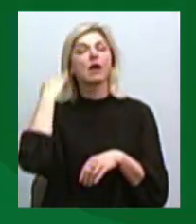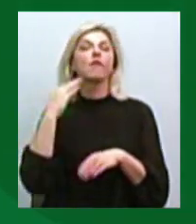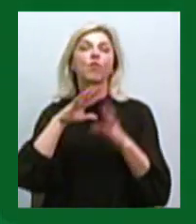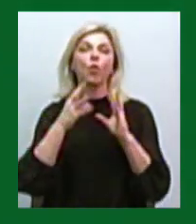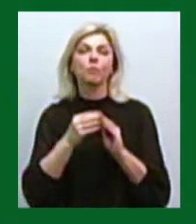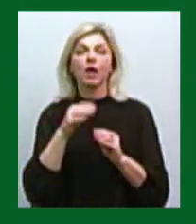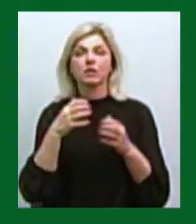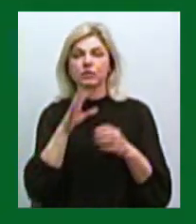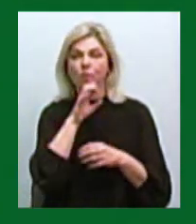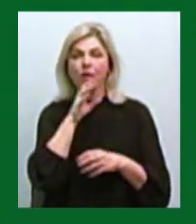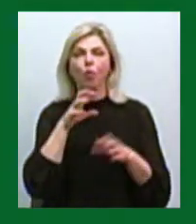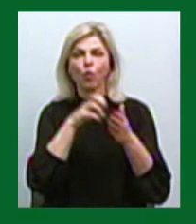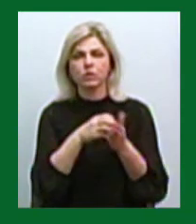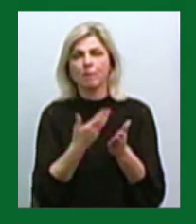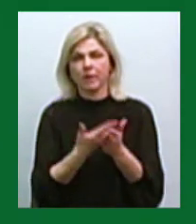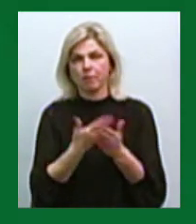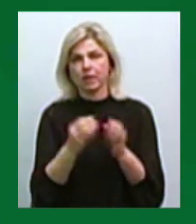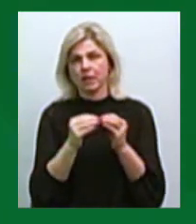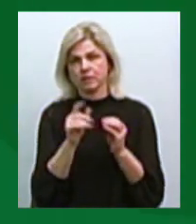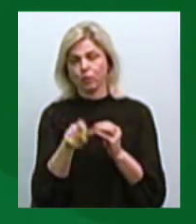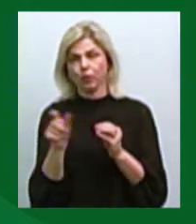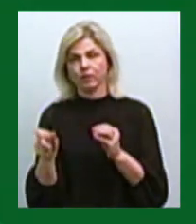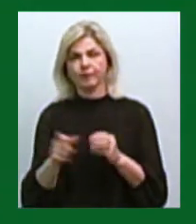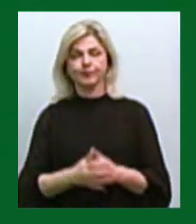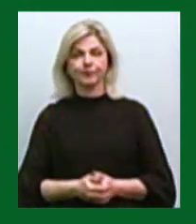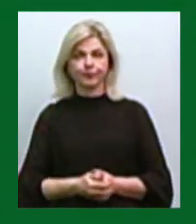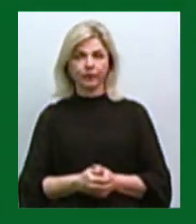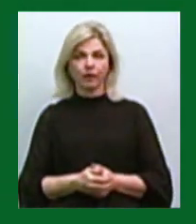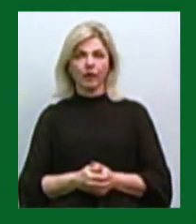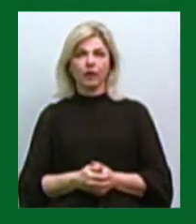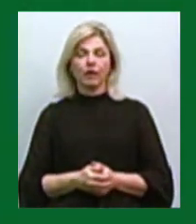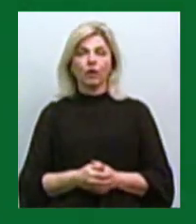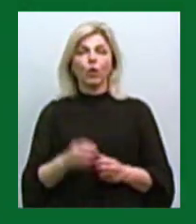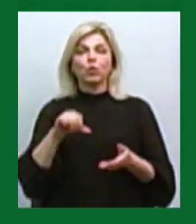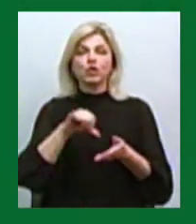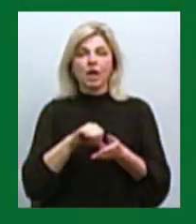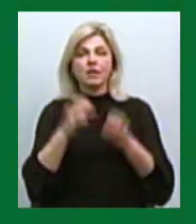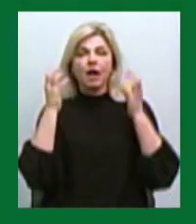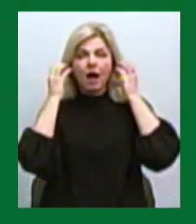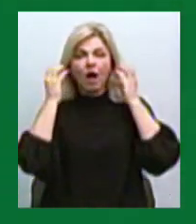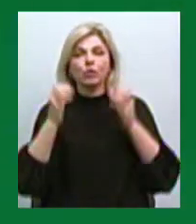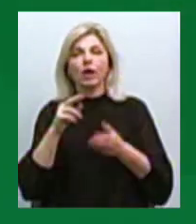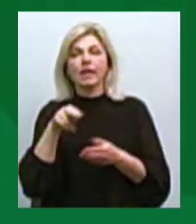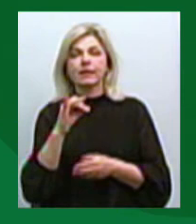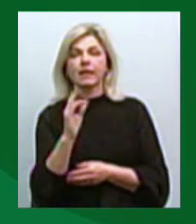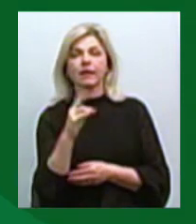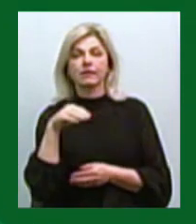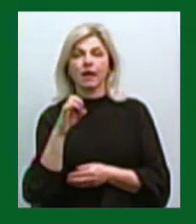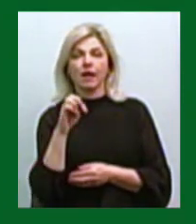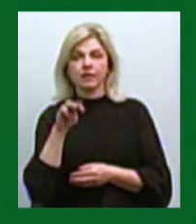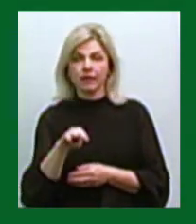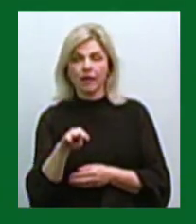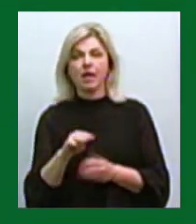вкусила близько 10 людей. Учасники радіодиктанту Національної єдності сьогодні дізналися про